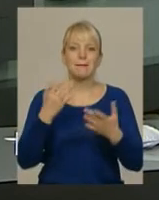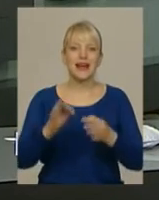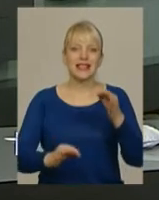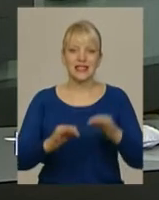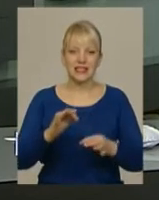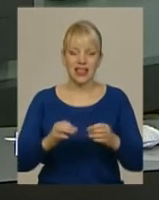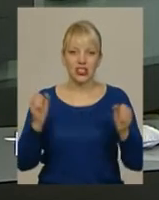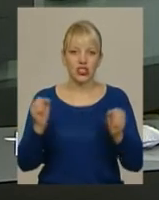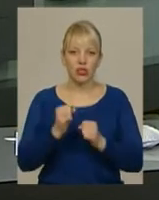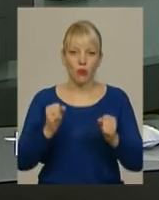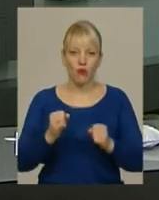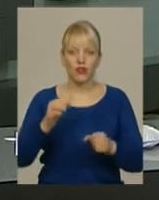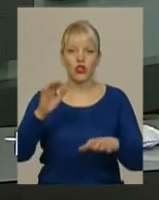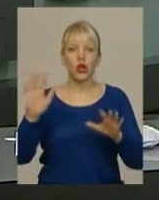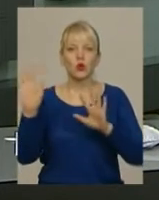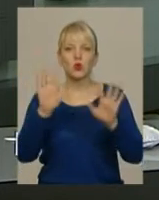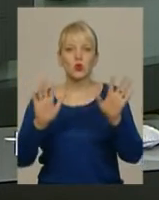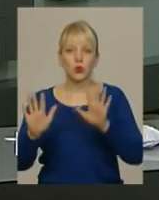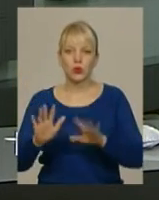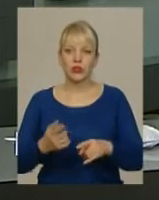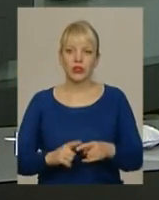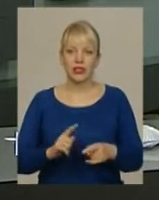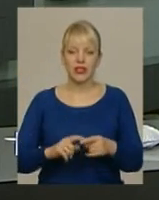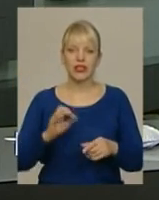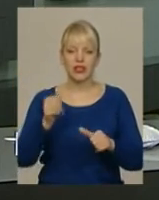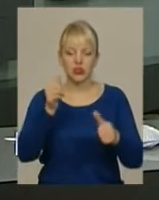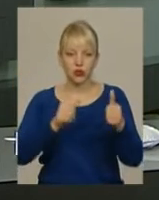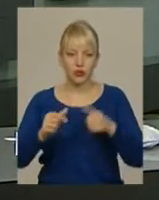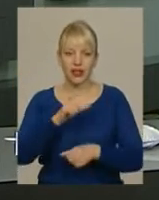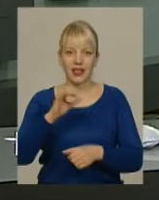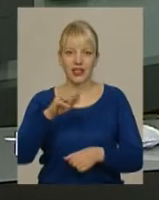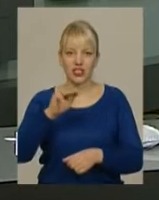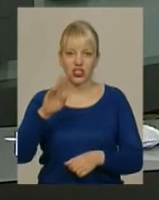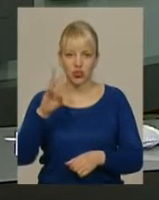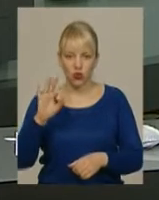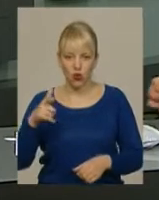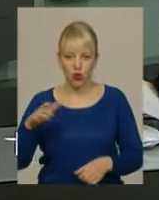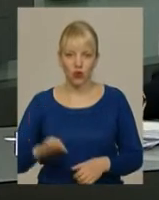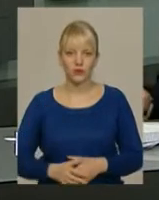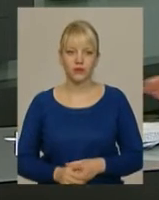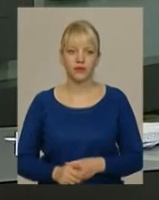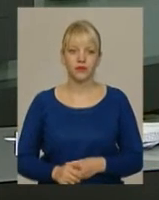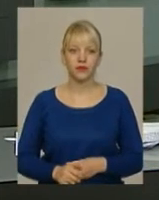«Зимові сутінки» Миколи Бурачика. Живописний ряд доповнюють скульптури Володимира Хижинського та Франца Черняка.